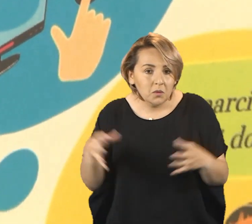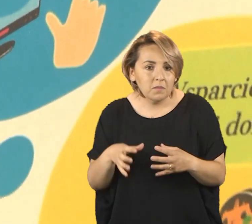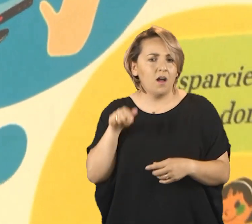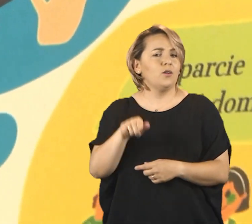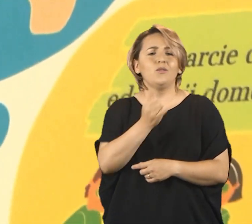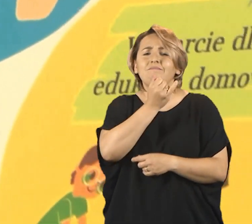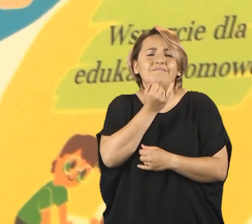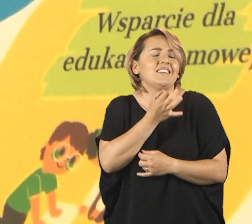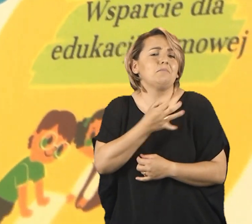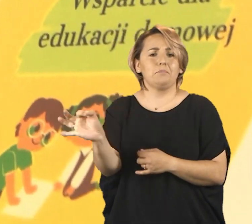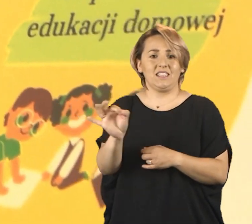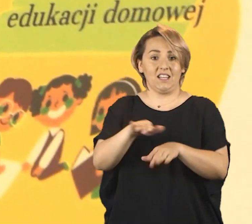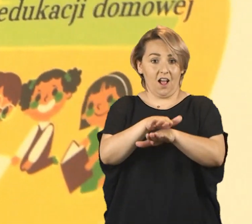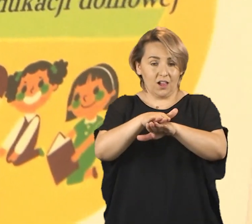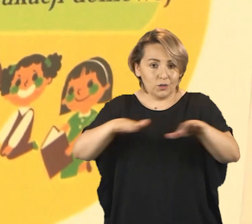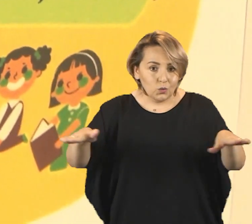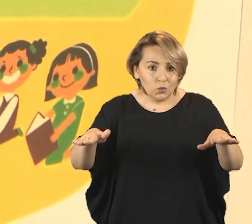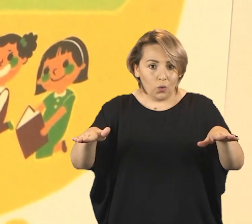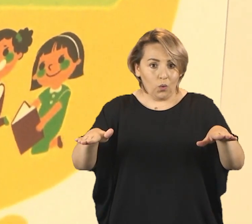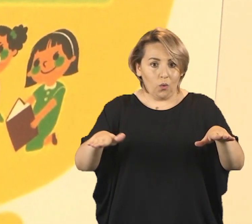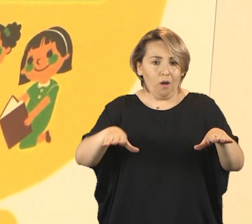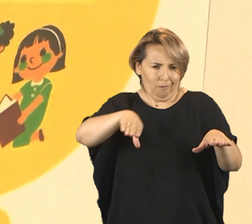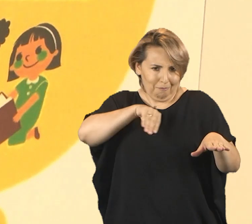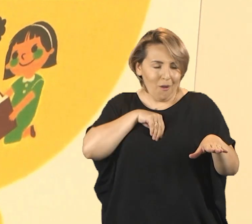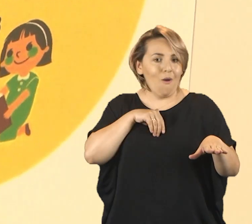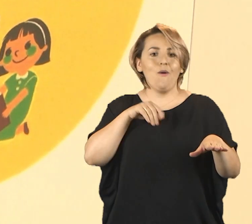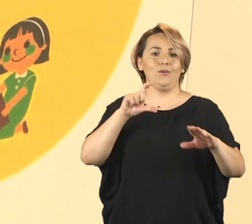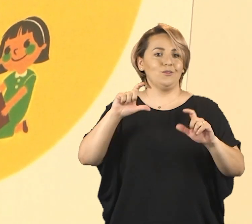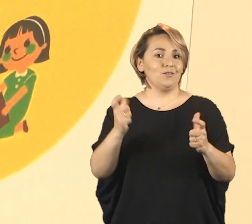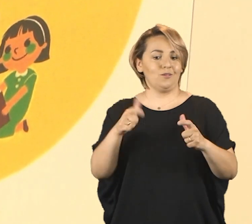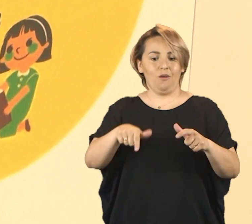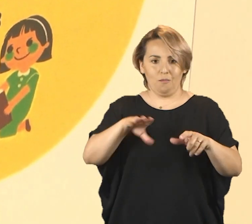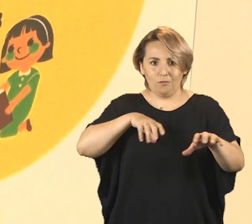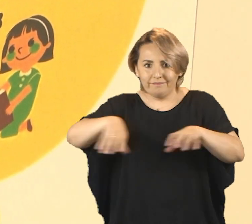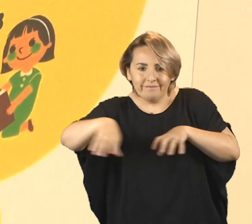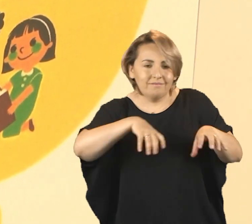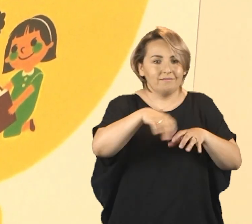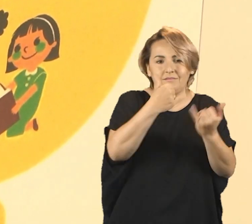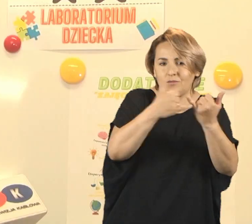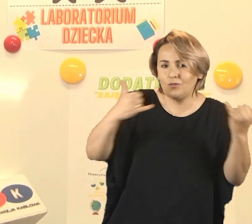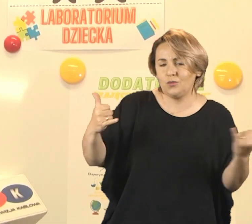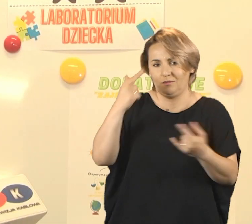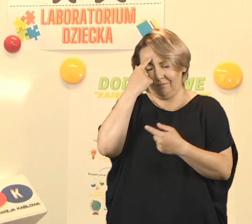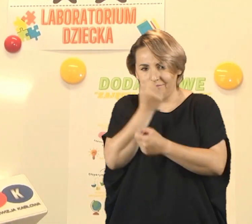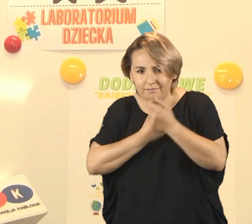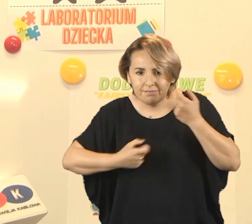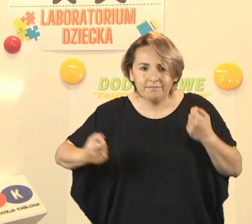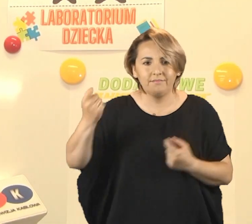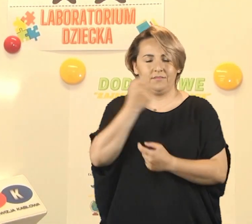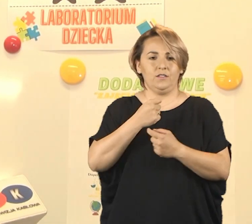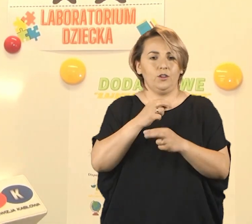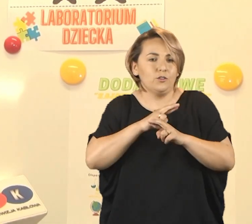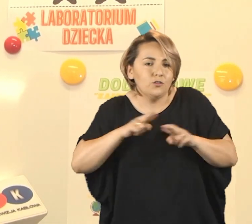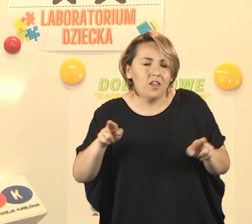Jest tutaj specjalny taki stół, który można, jest ruchomym, którym można demonstrować różnego